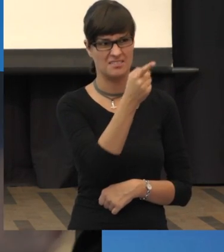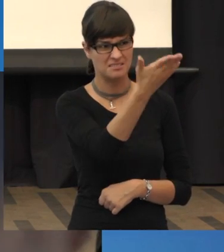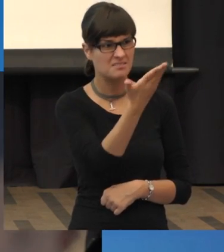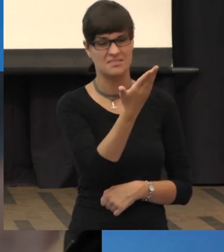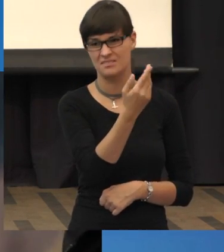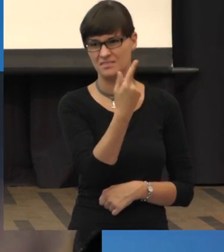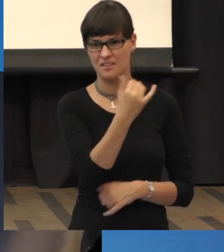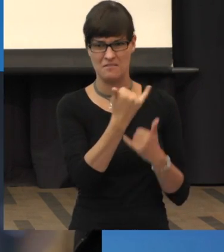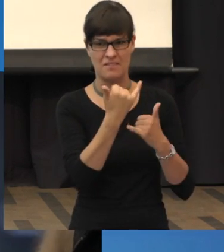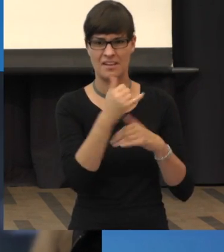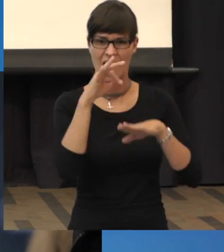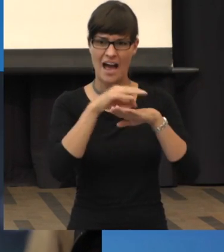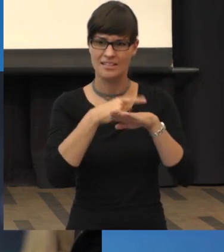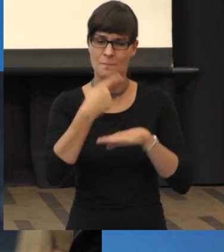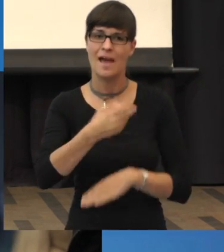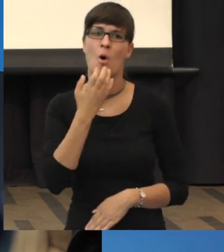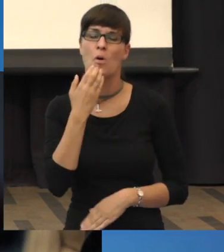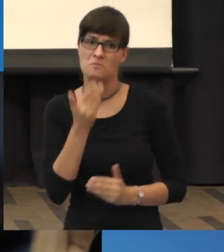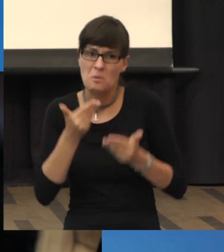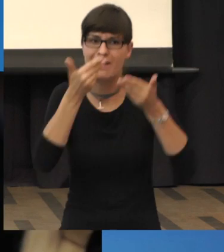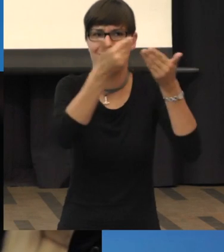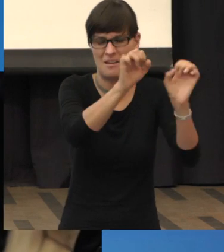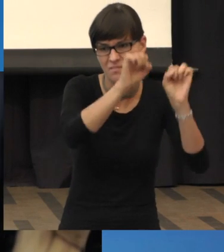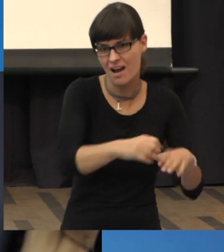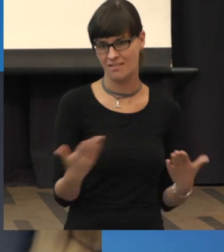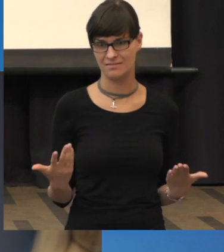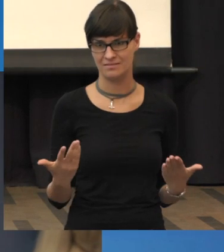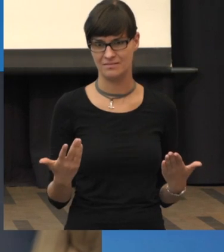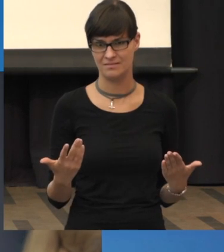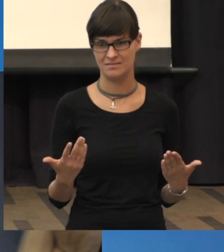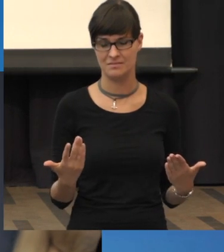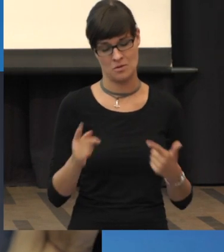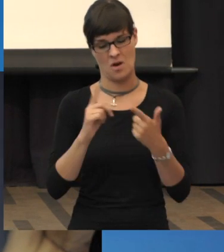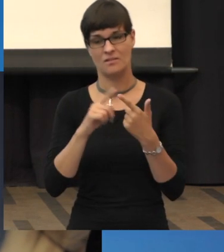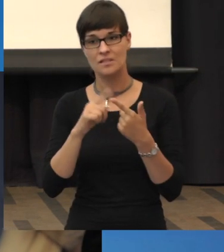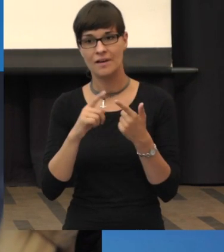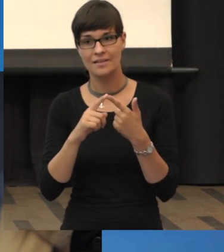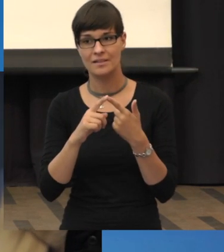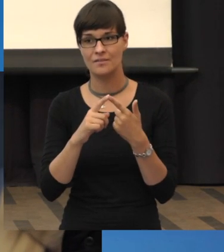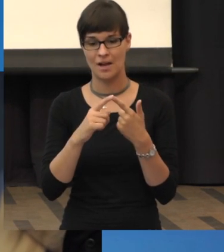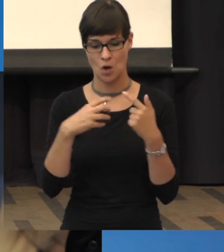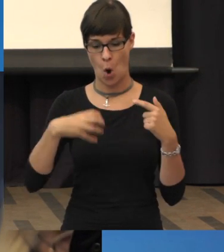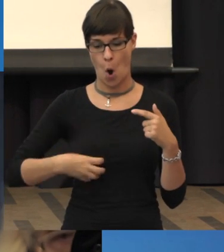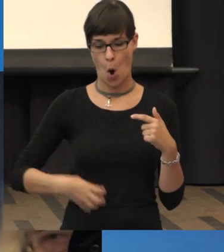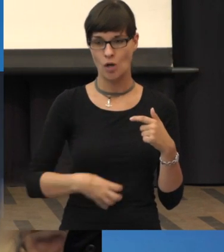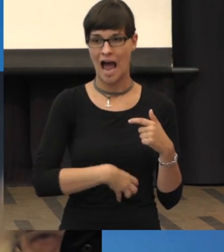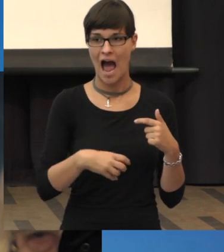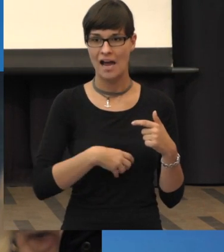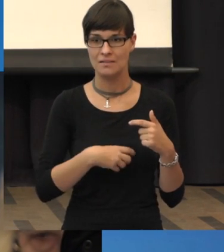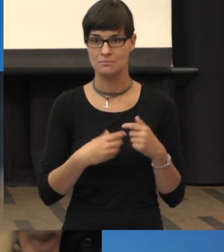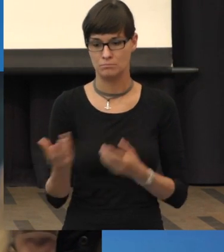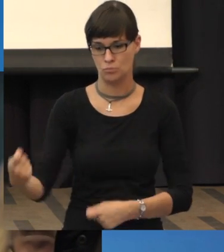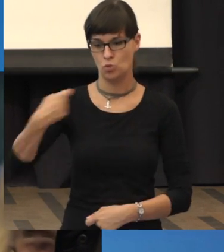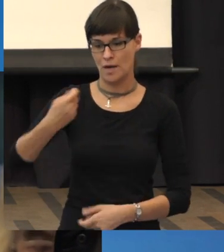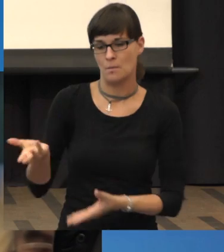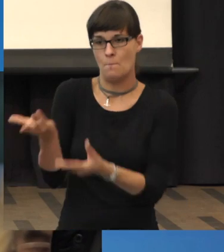Und das Zweite, wie ist das bei Organtransplantierten? Können da alle Untersuchungen durchgeführt werden?